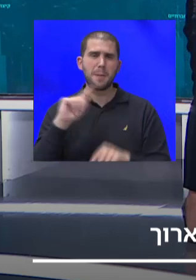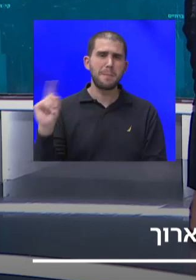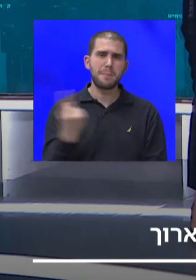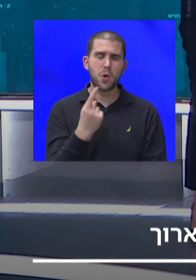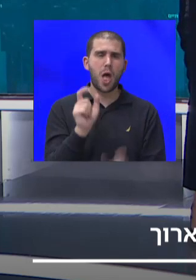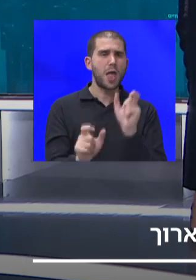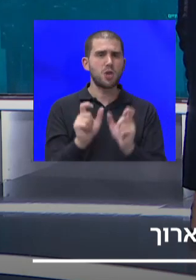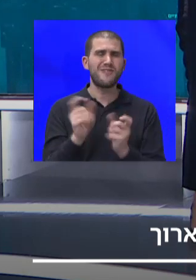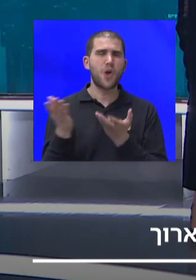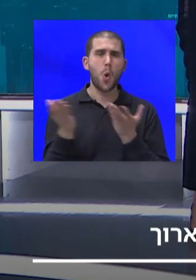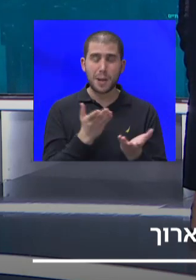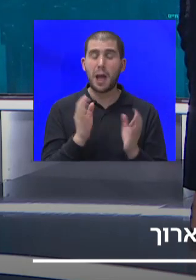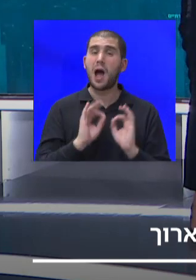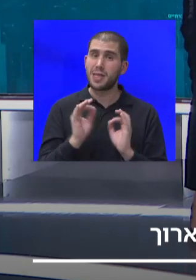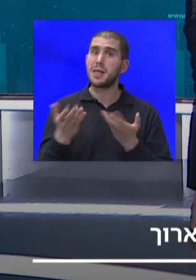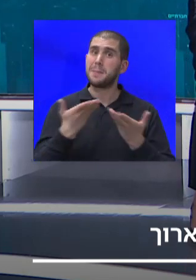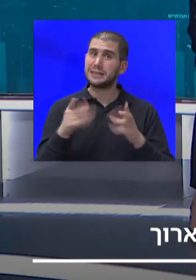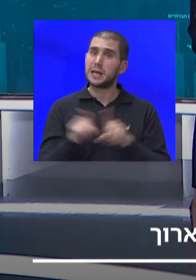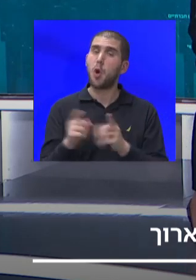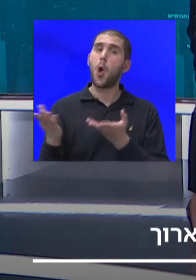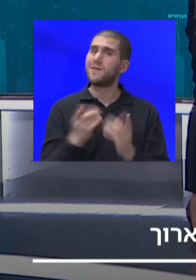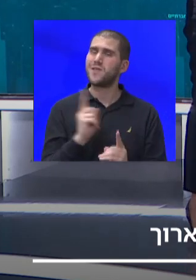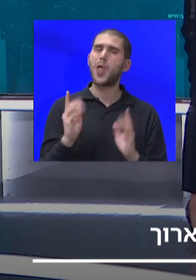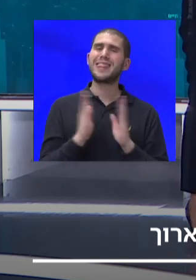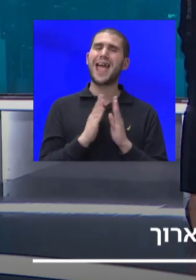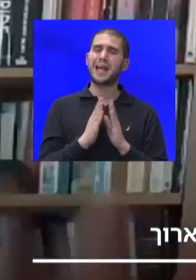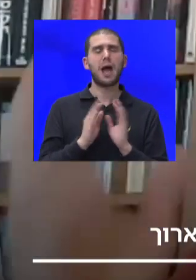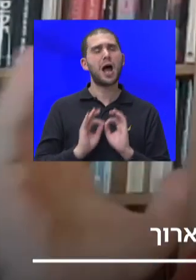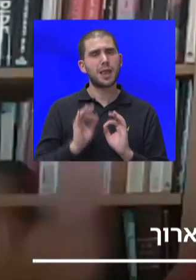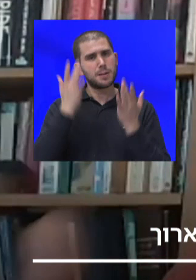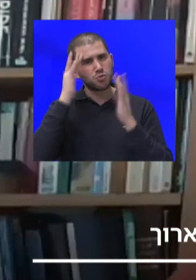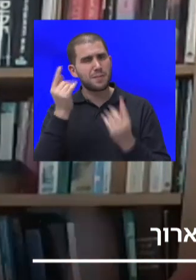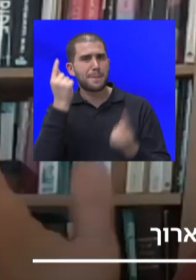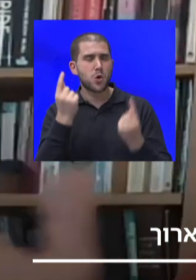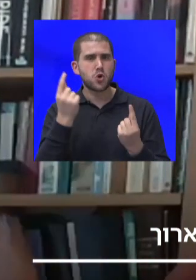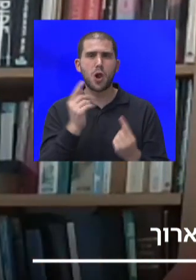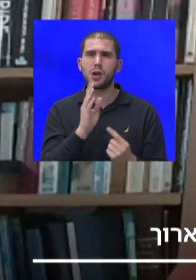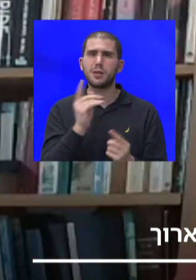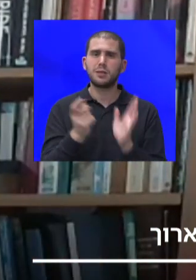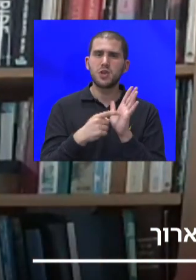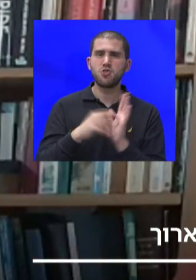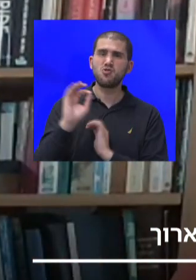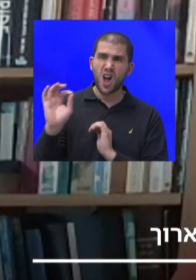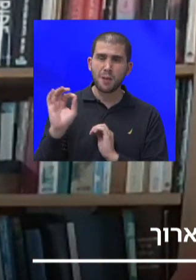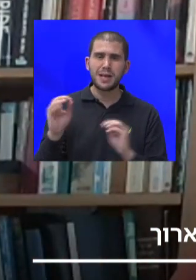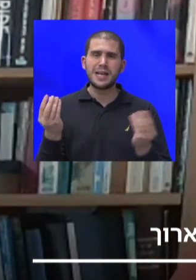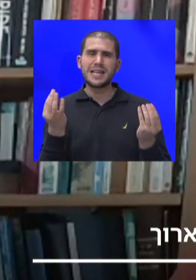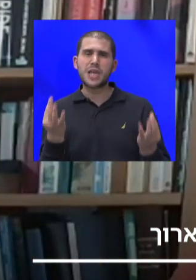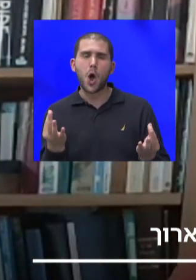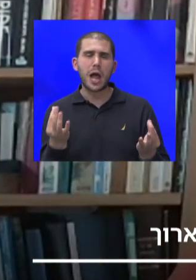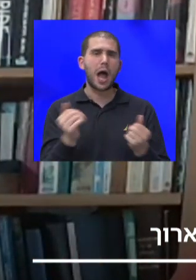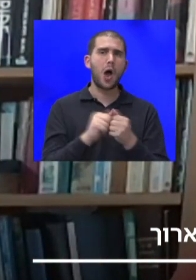עדיין מתייחסים אליהם בתור אורחים ולא בתור דיירים, עדיין מתחשבים בכל קריאה קטנה שהם רוצים, יוגה, יוגה כל יום שבת